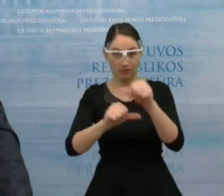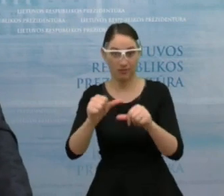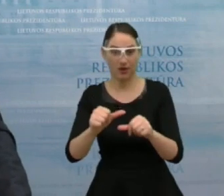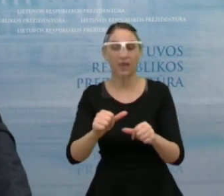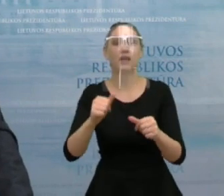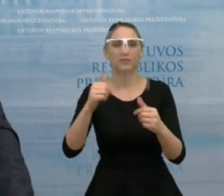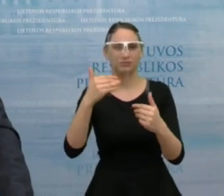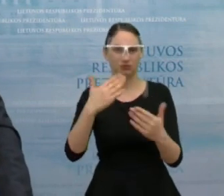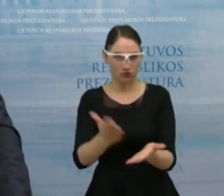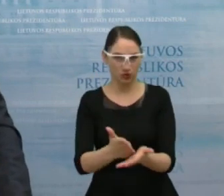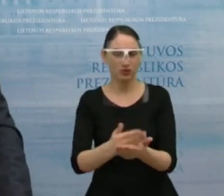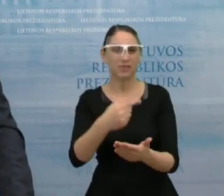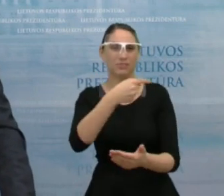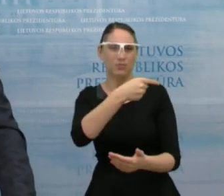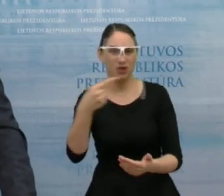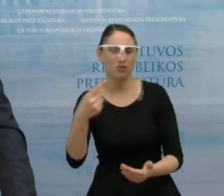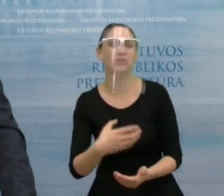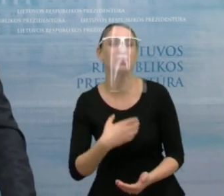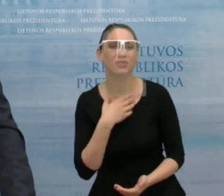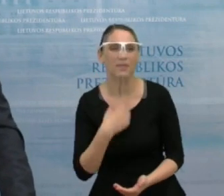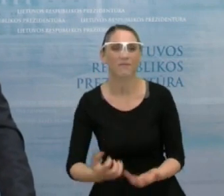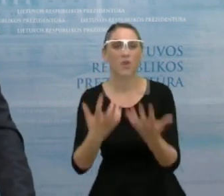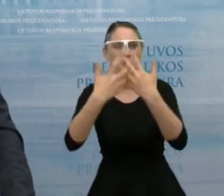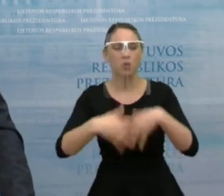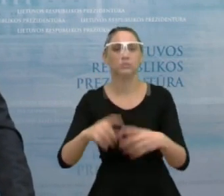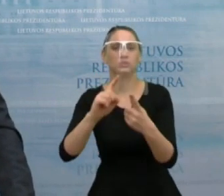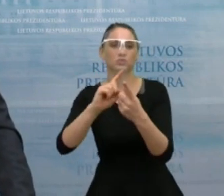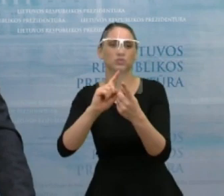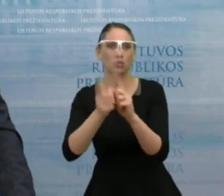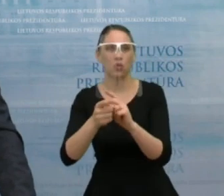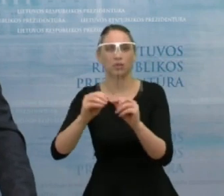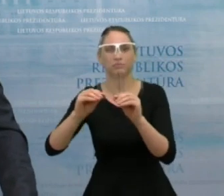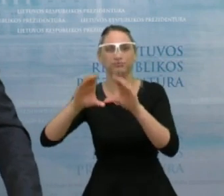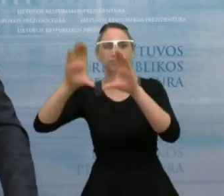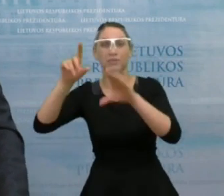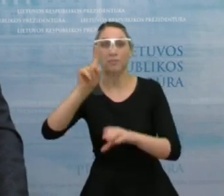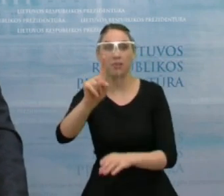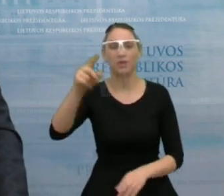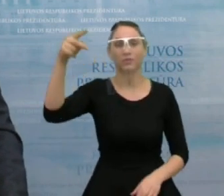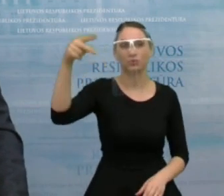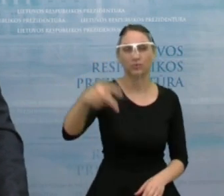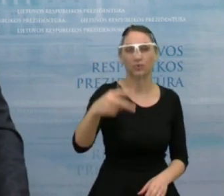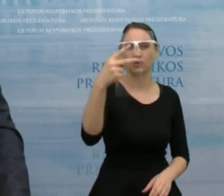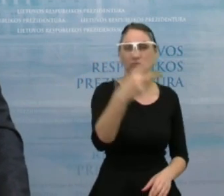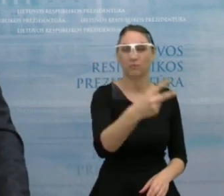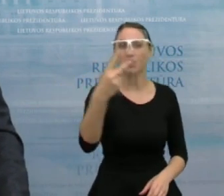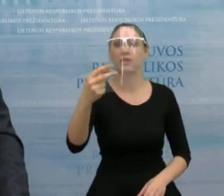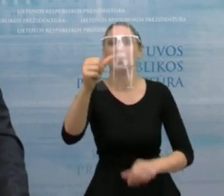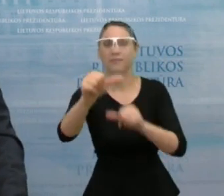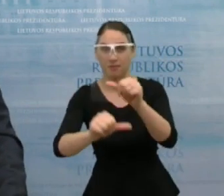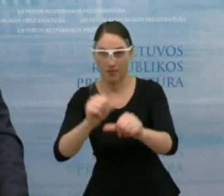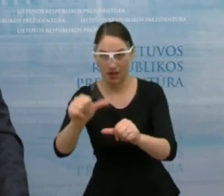skola auks. Bet žvelgiant į dar kitus metus, į 22 metus, būtina jau kitais metais